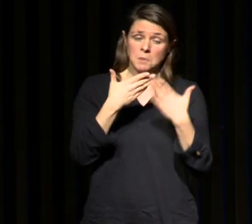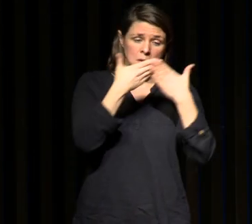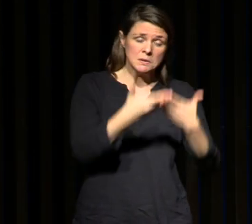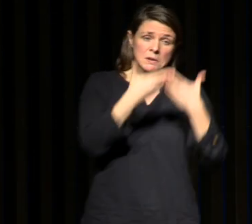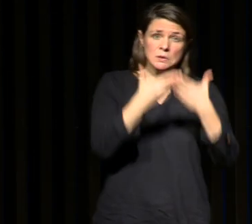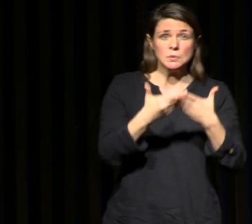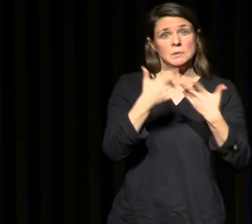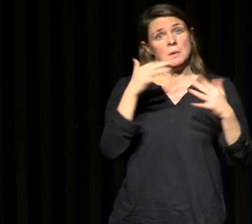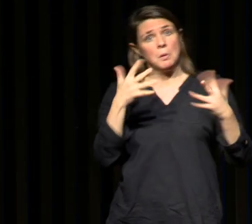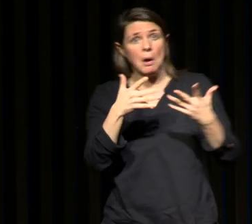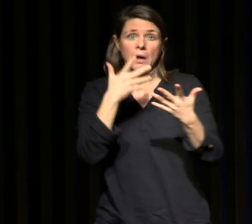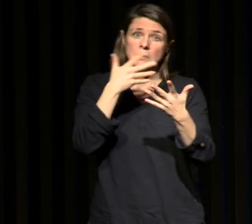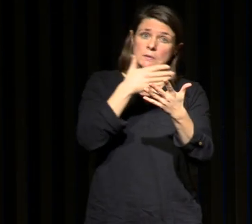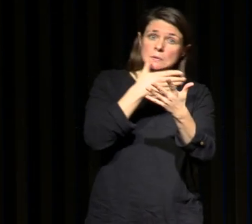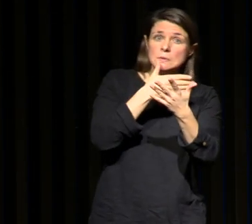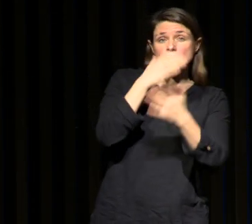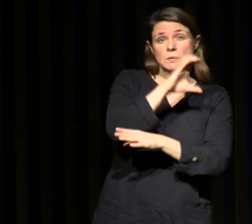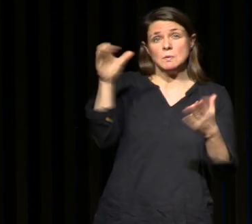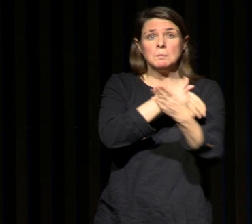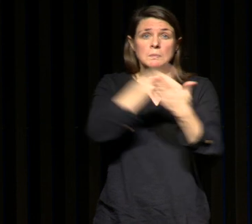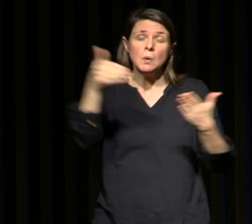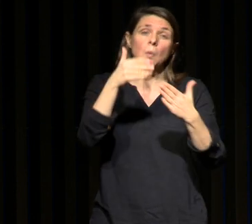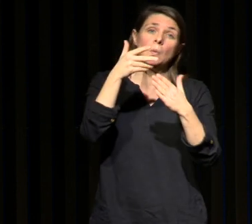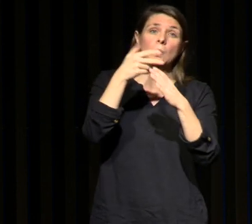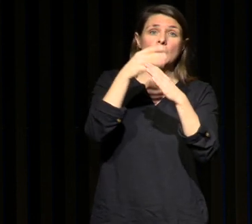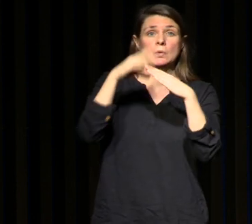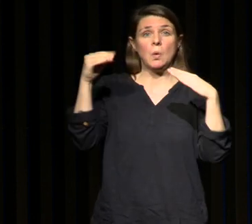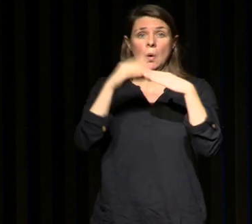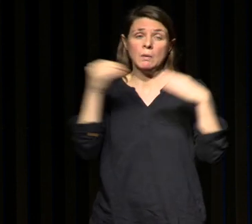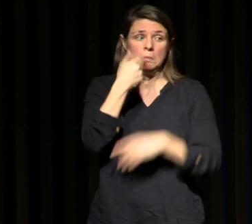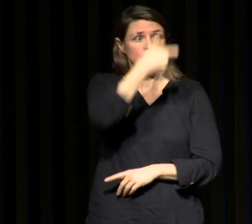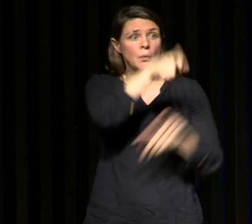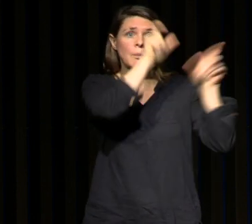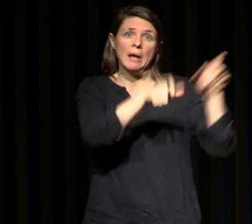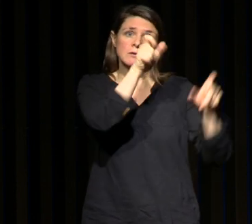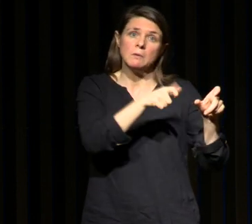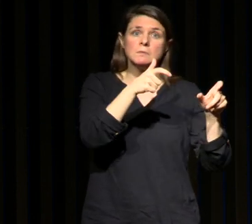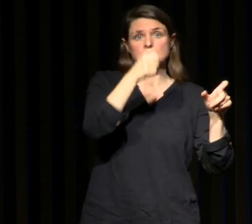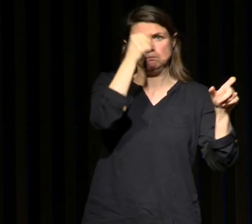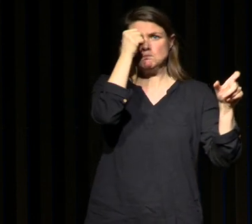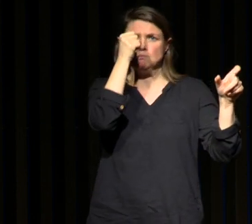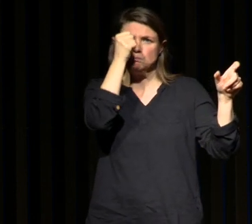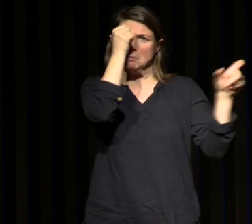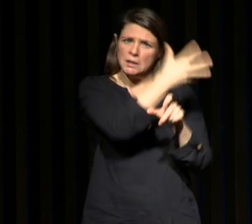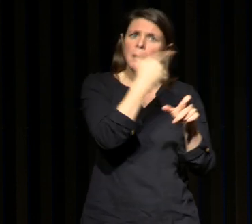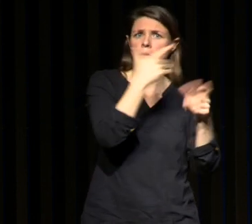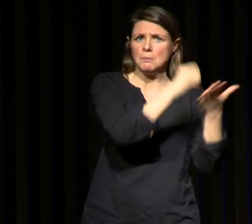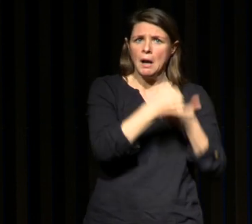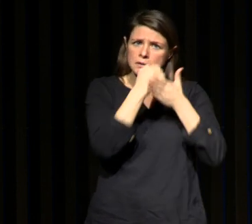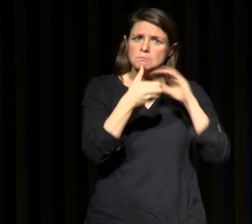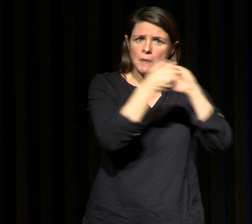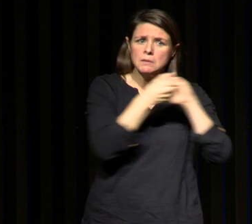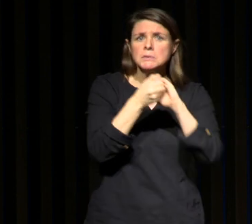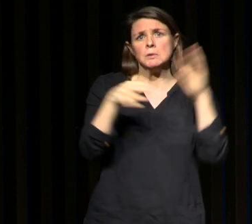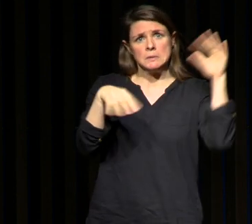coûté quelques centaines de milliers de dollars où des amis à moi, David Dijer et Hans Van Dongen, ont privé pendant 14